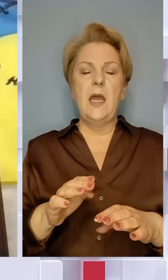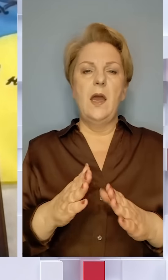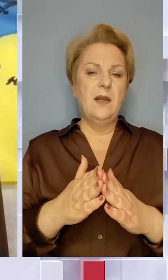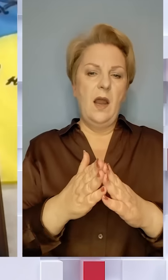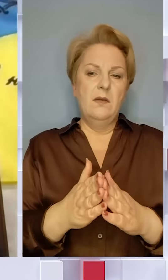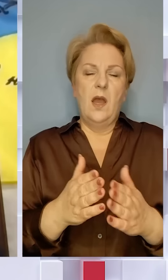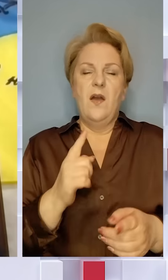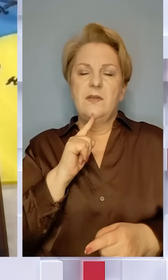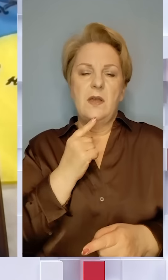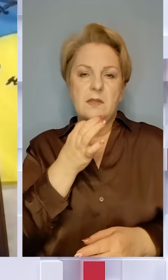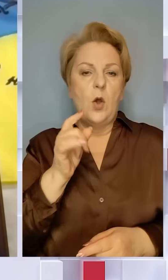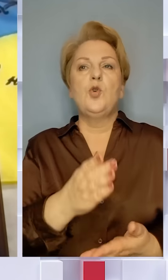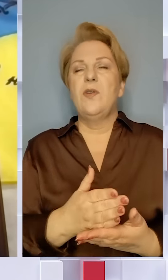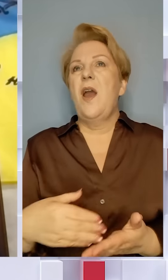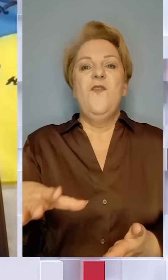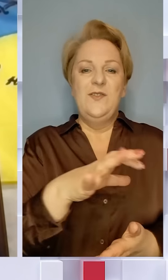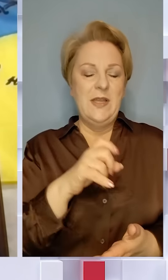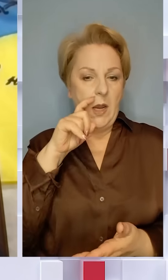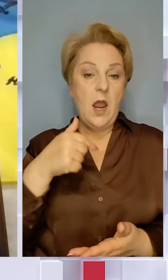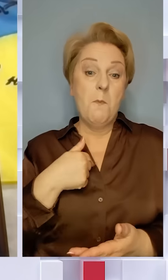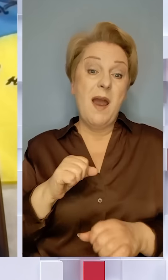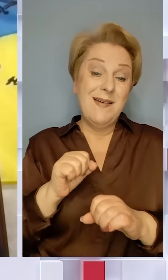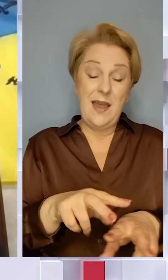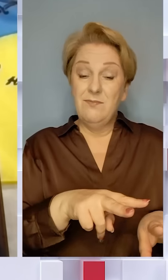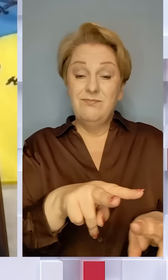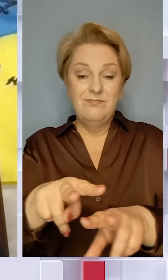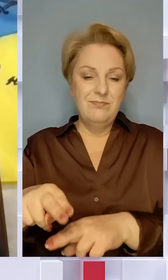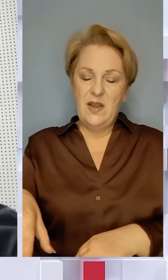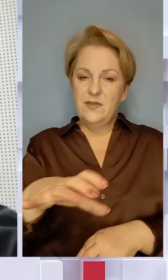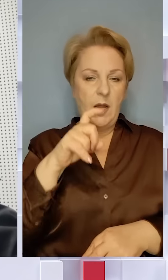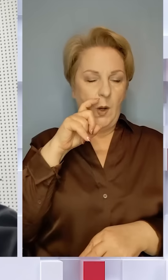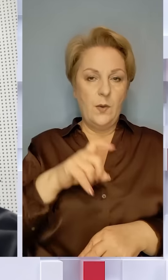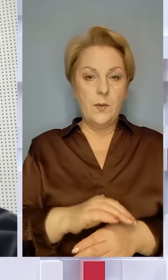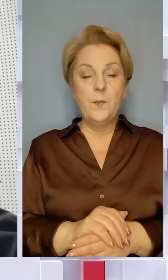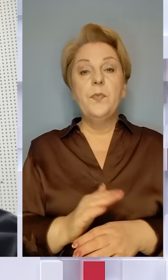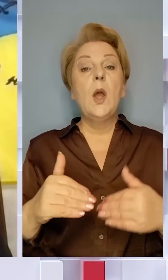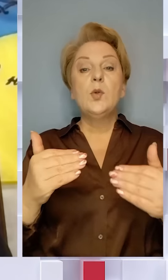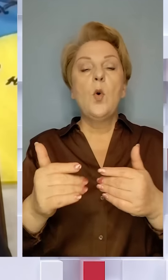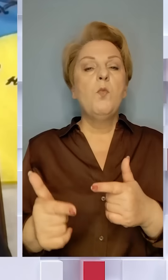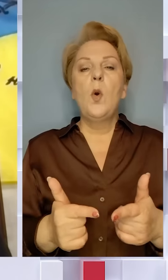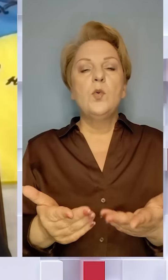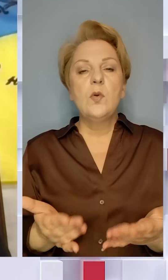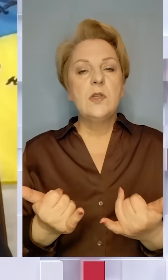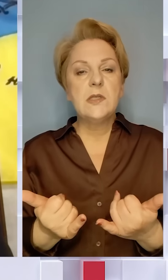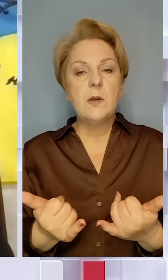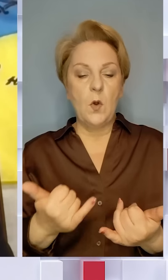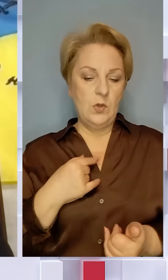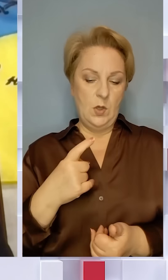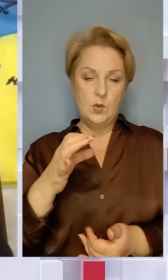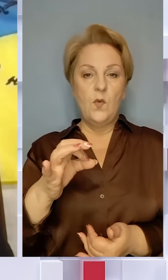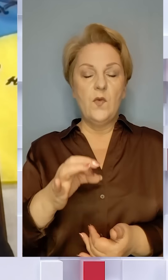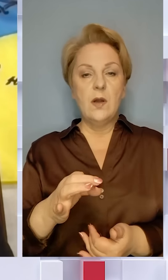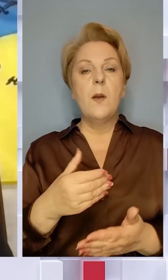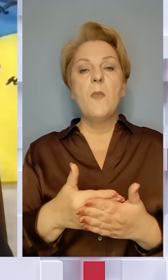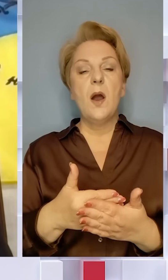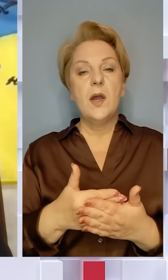всій країні. Тому ми, в принципі, захищені так само, як і вся країна. По ступені готовності на тепер в нас 100%.